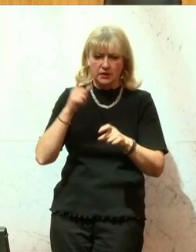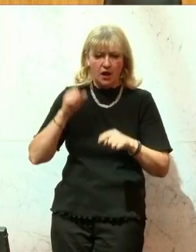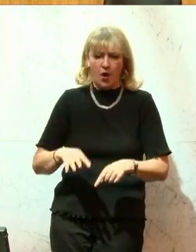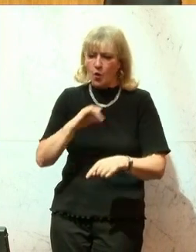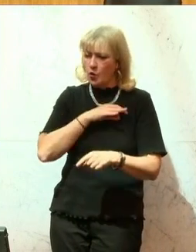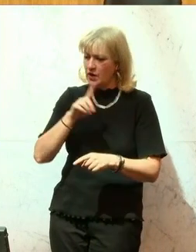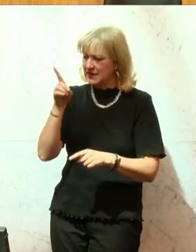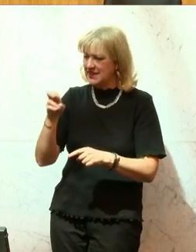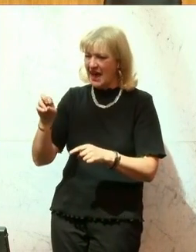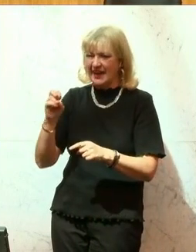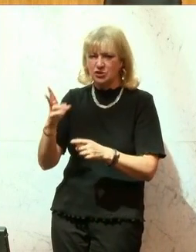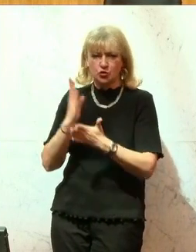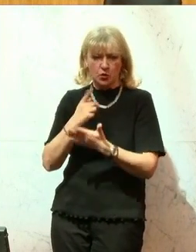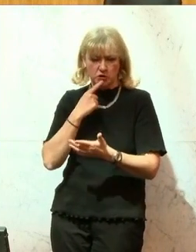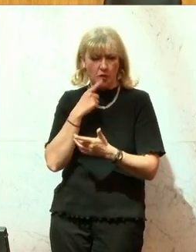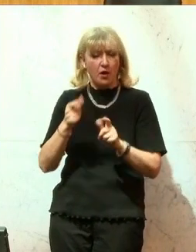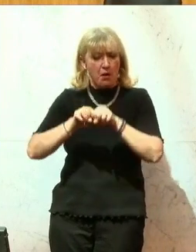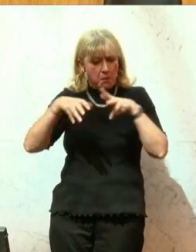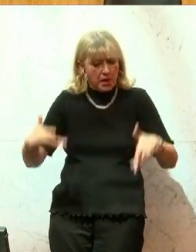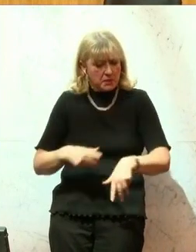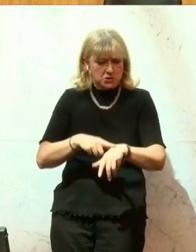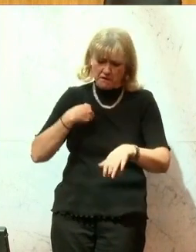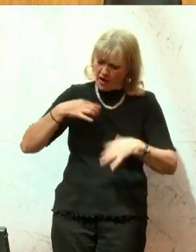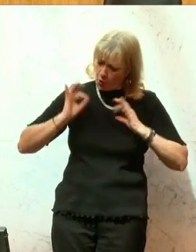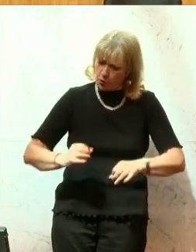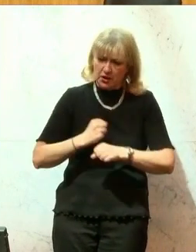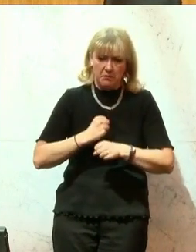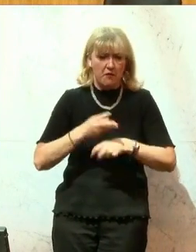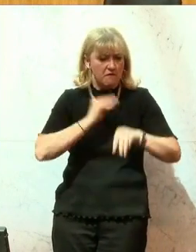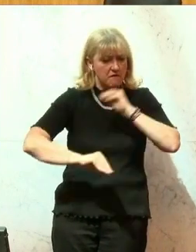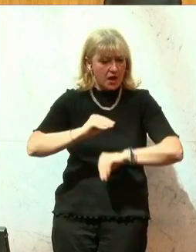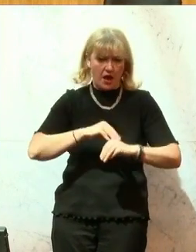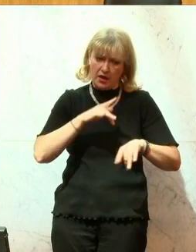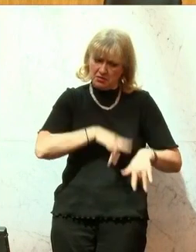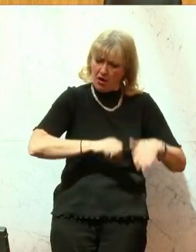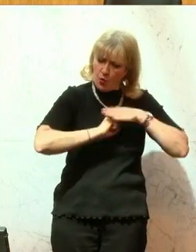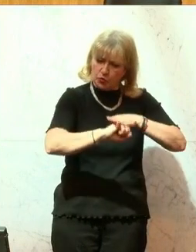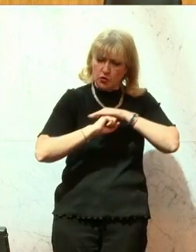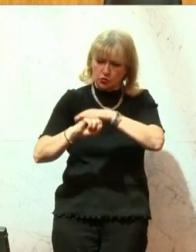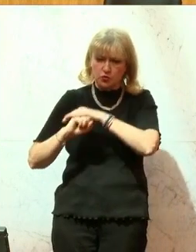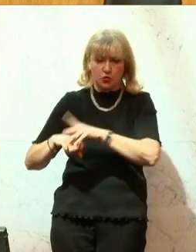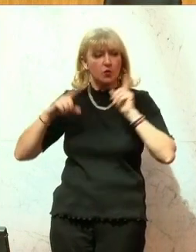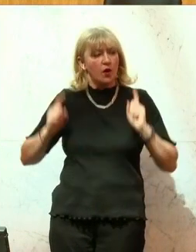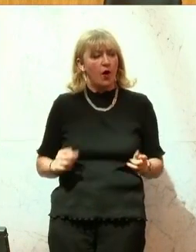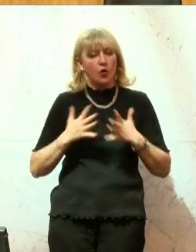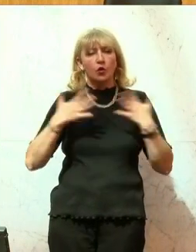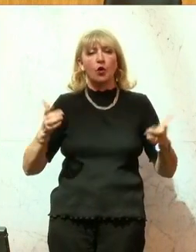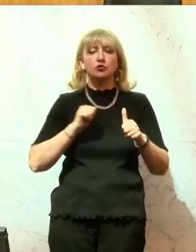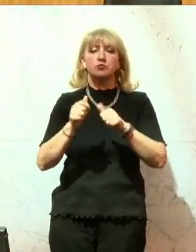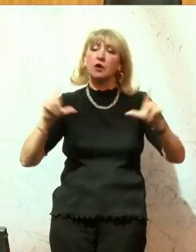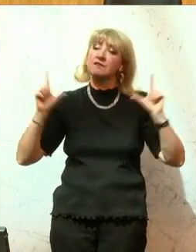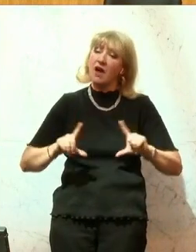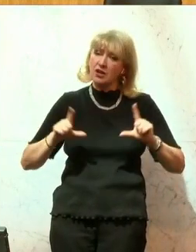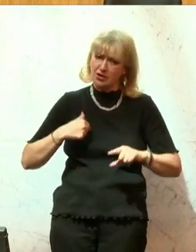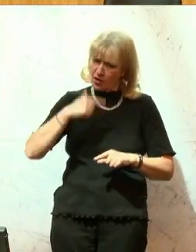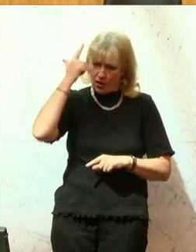aufgezählt. In der Pandemie haben wir gut gehandelt. Die Vereine werden unterstützt. Und auch die Großsportveranstaltungen. Ich